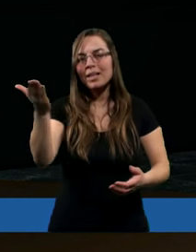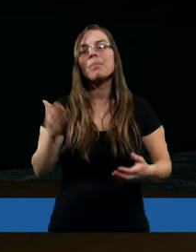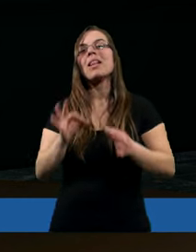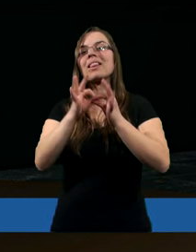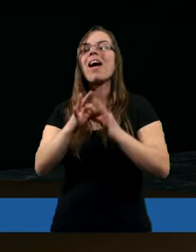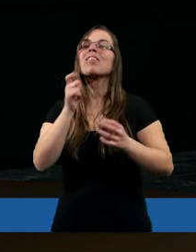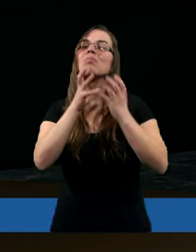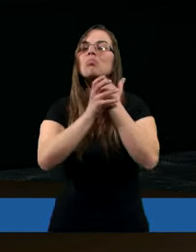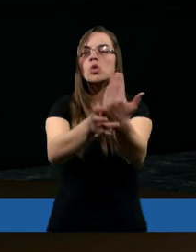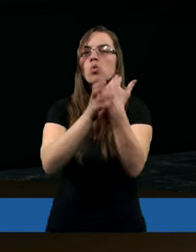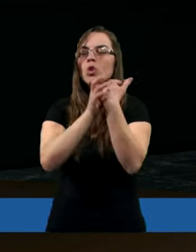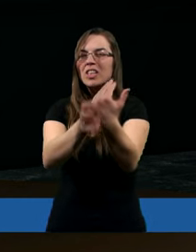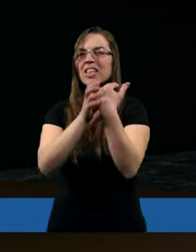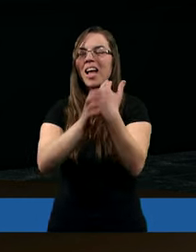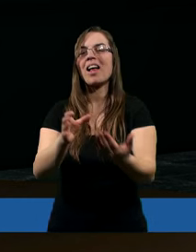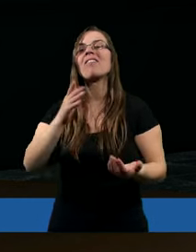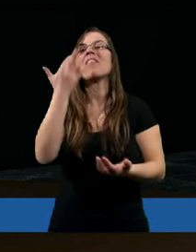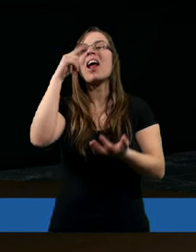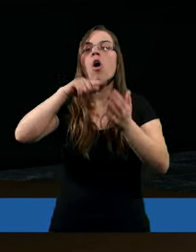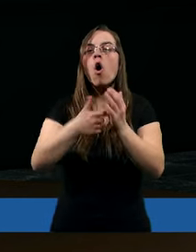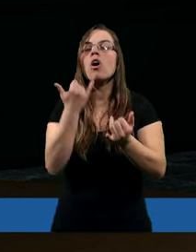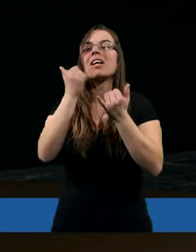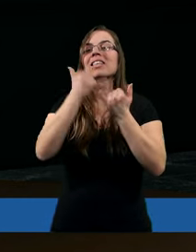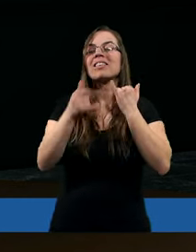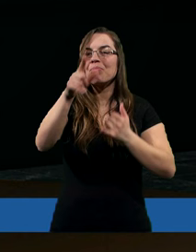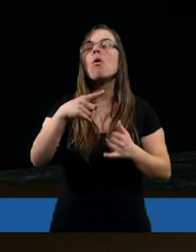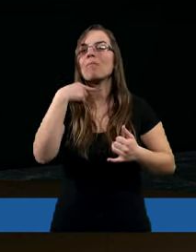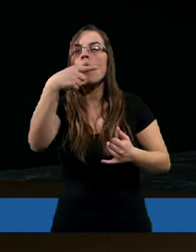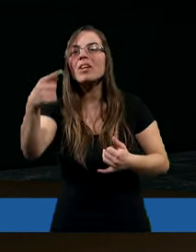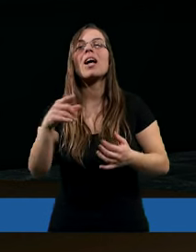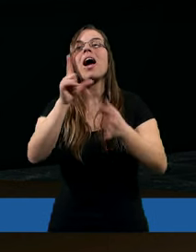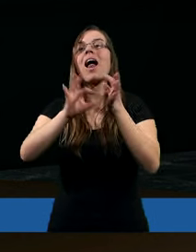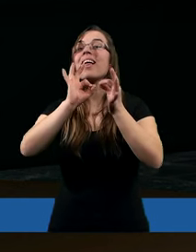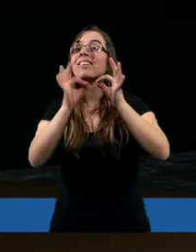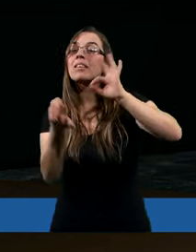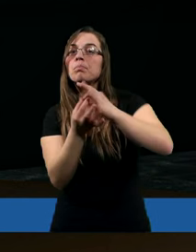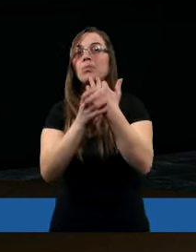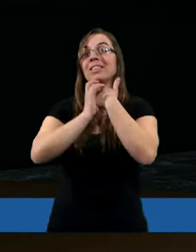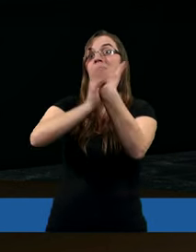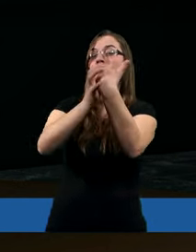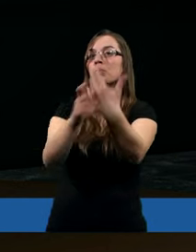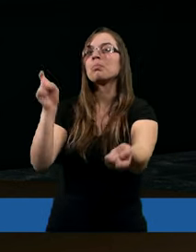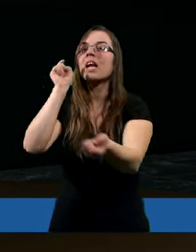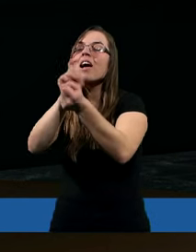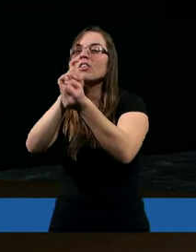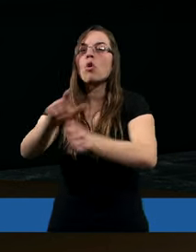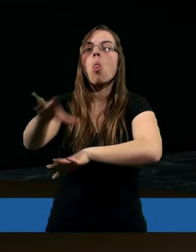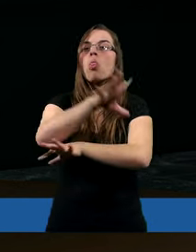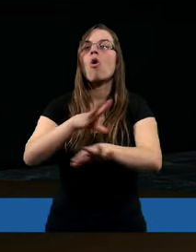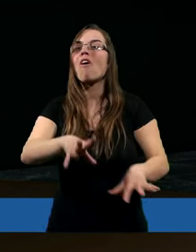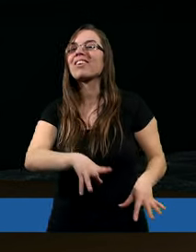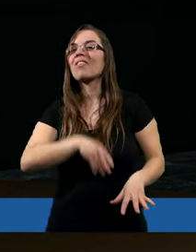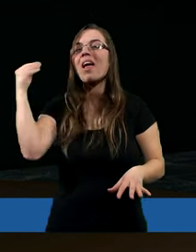nawet bluźnierstwa, ilekroć by je wypowiedzieli. Kto by jednak zbluźnił przeciwko Duchowi